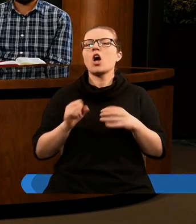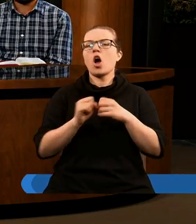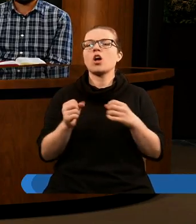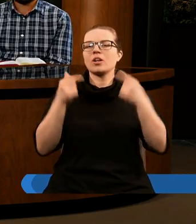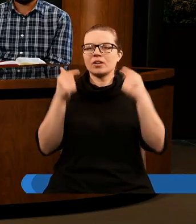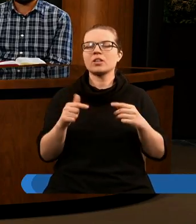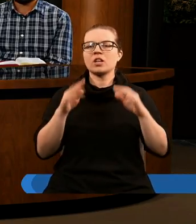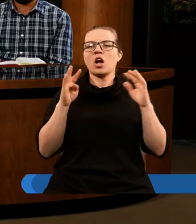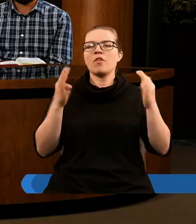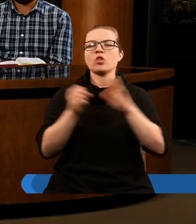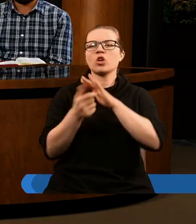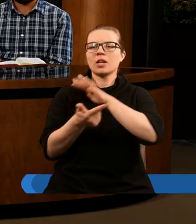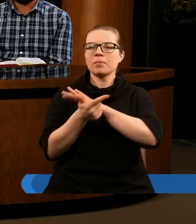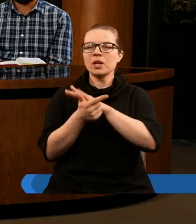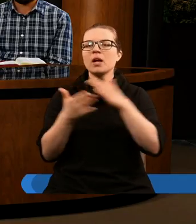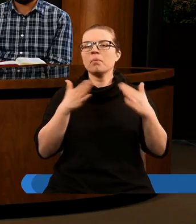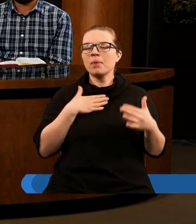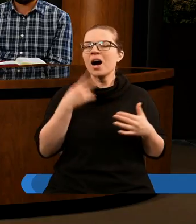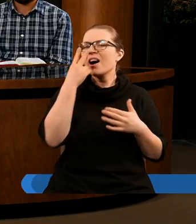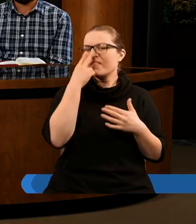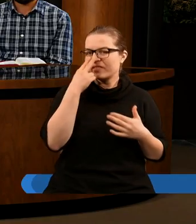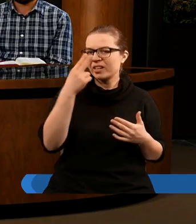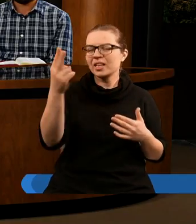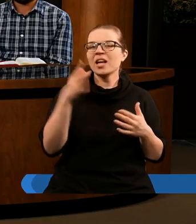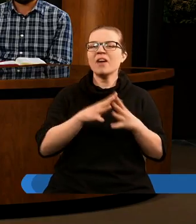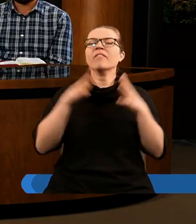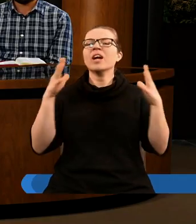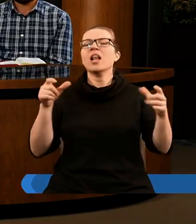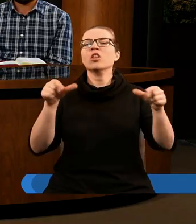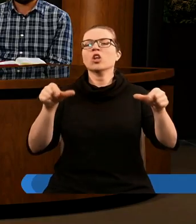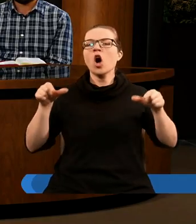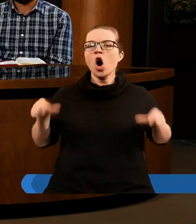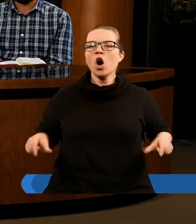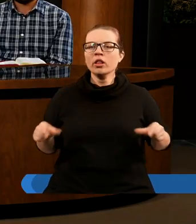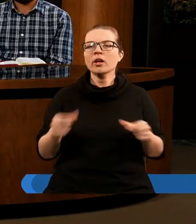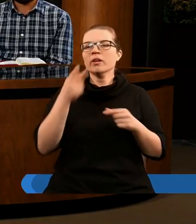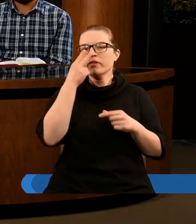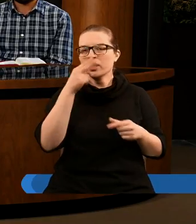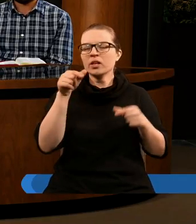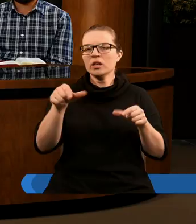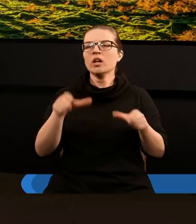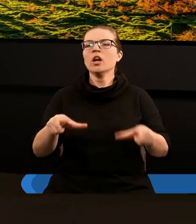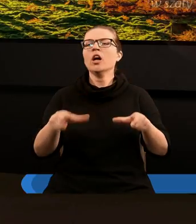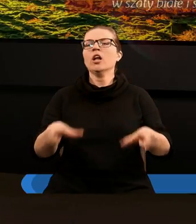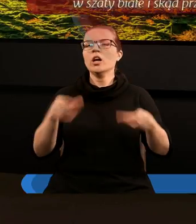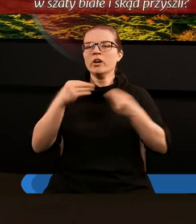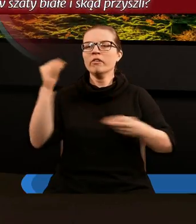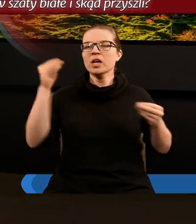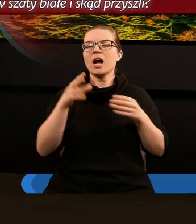wersetu 9 do 17 mamy wizję wielkiego tłumu. Jan pisze, że widziało to wielki